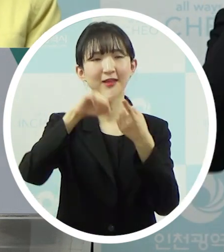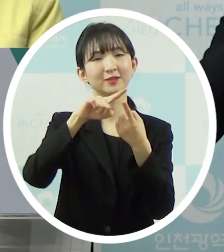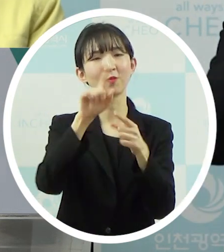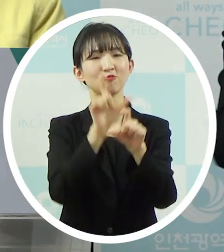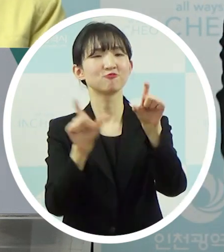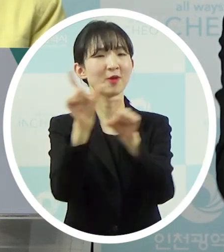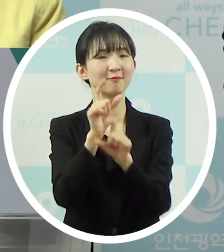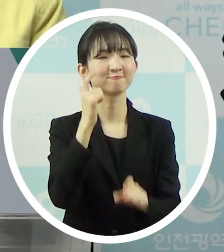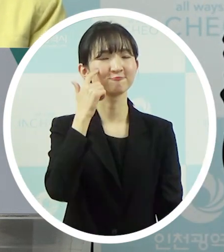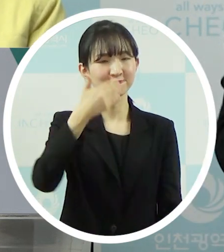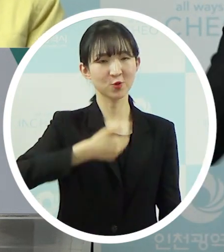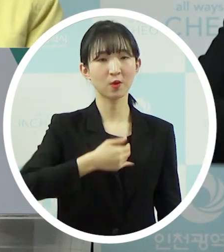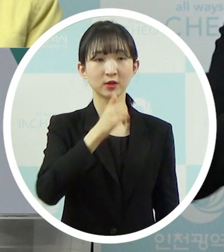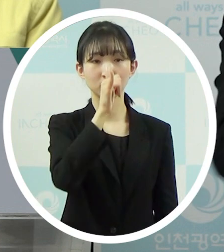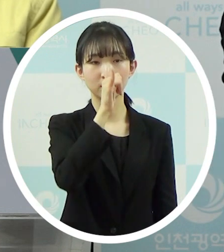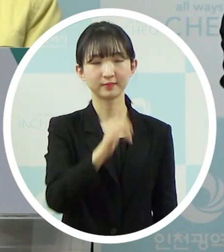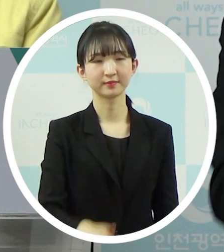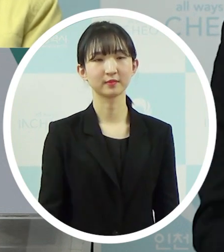감사합니다. 감사합니다.